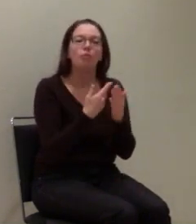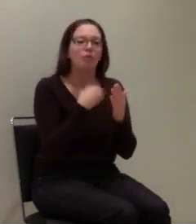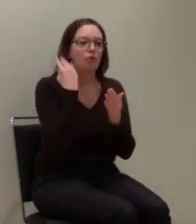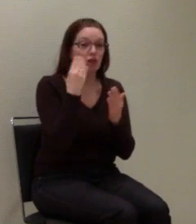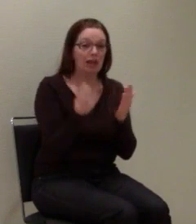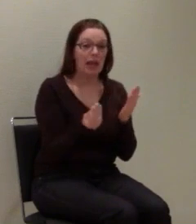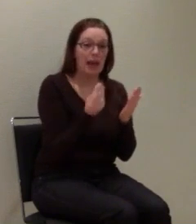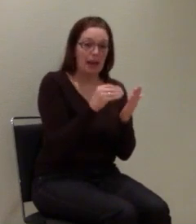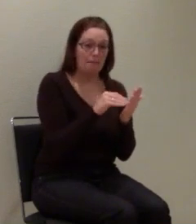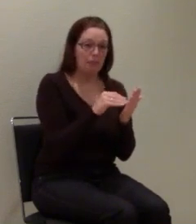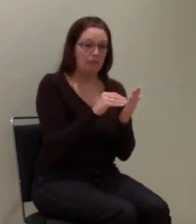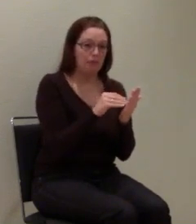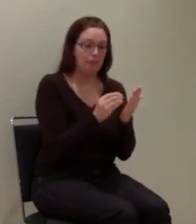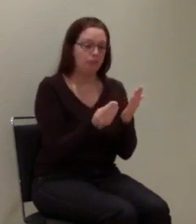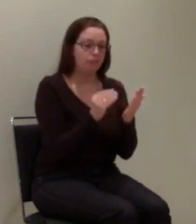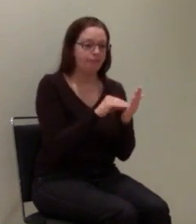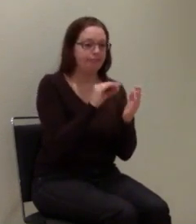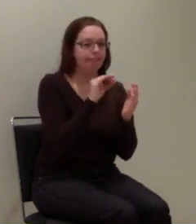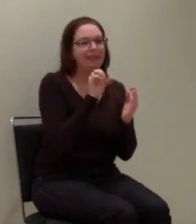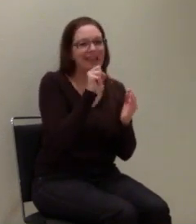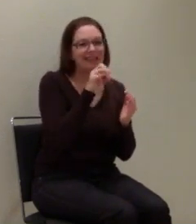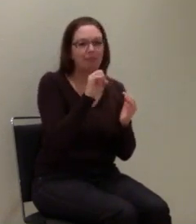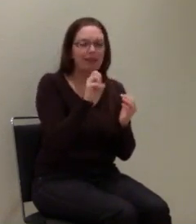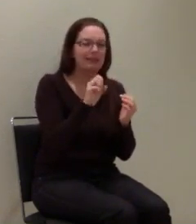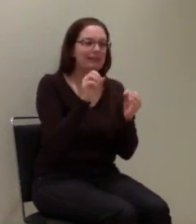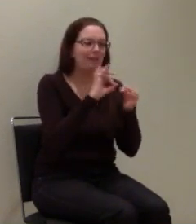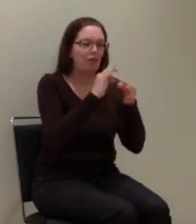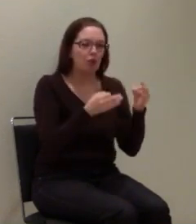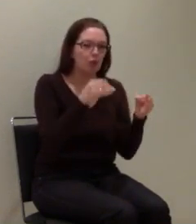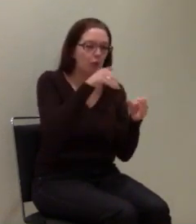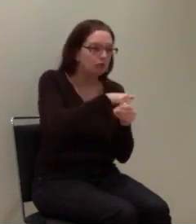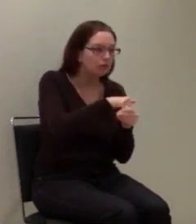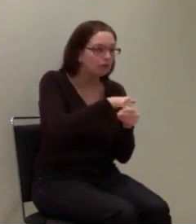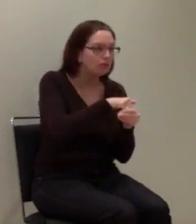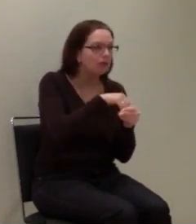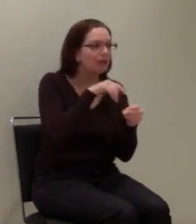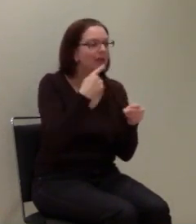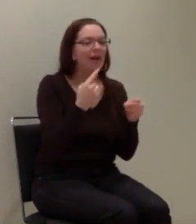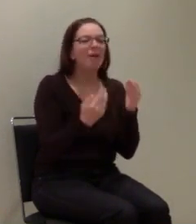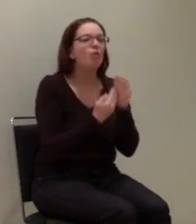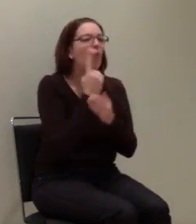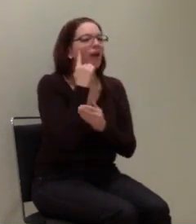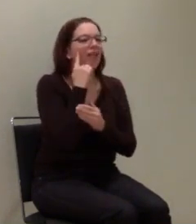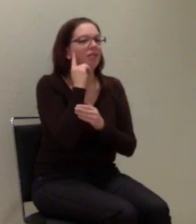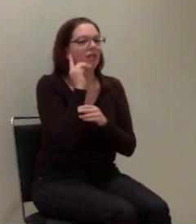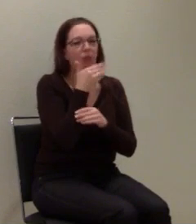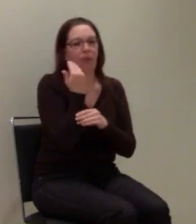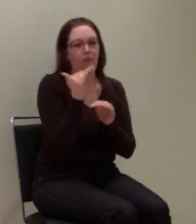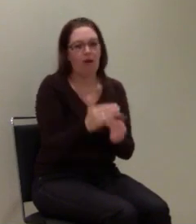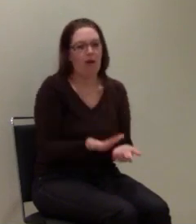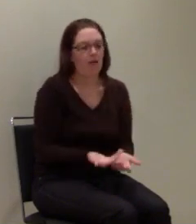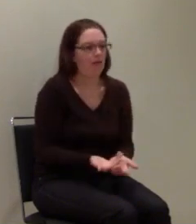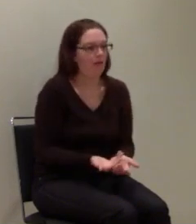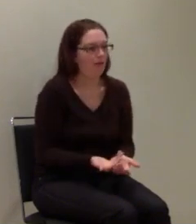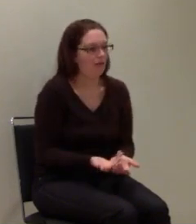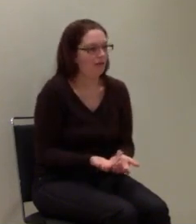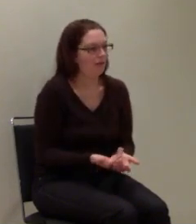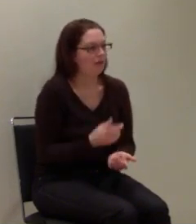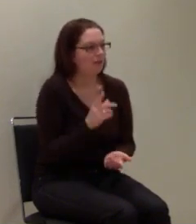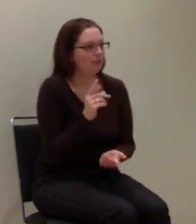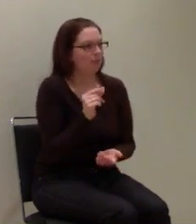da ja drauf ist, die Funktion oder das SMS, würde dann entsprechend bei neuen Handys ja nicht mehr vorhanden sein. Man müsste das als